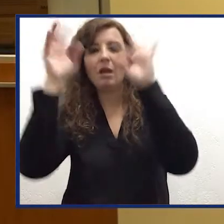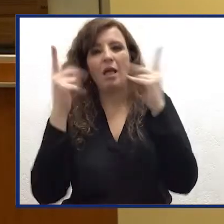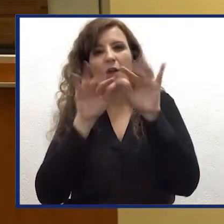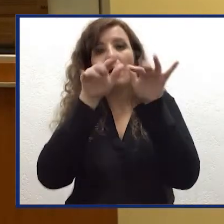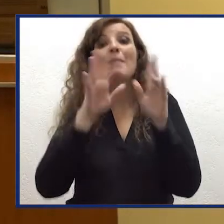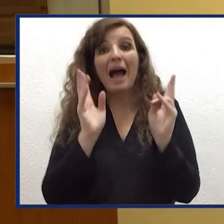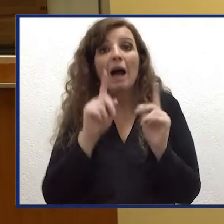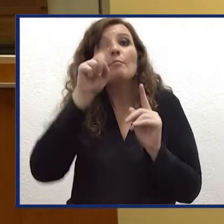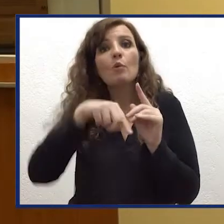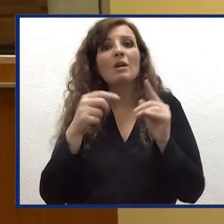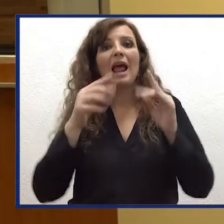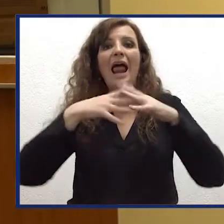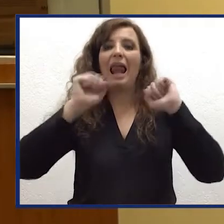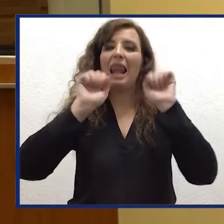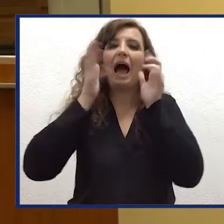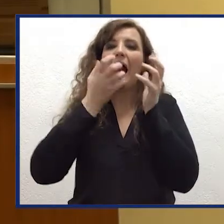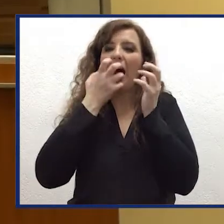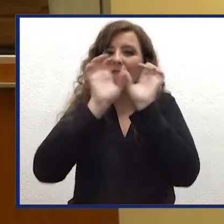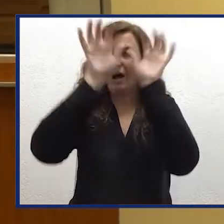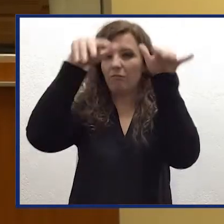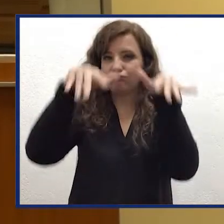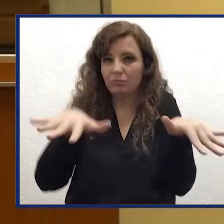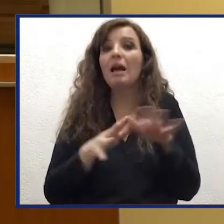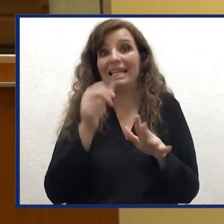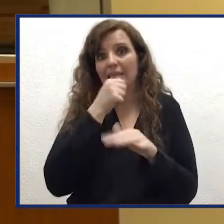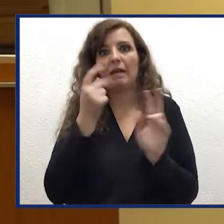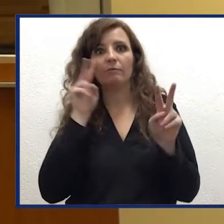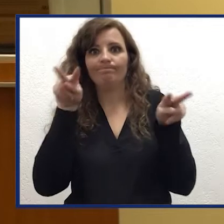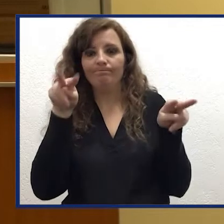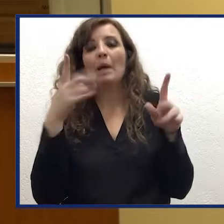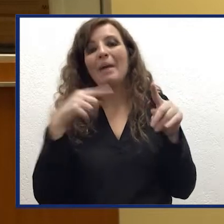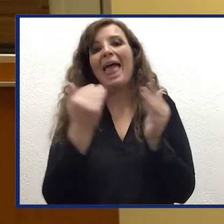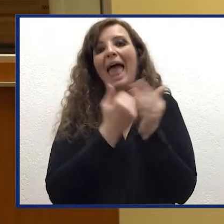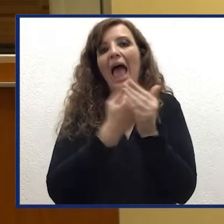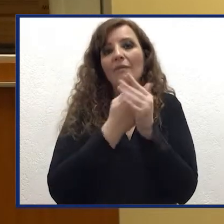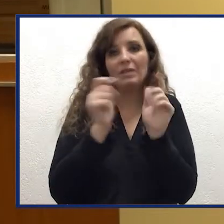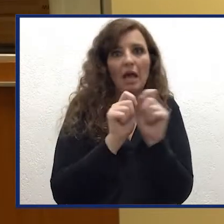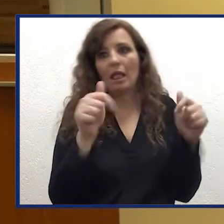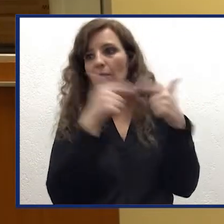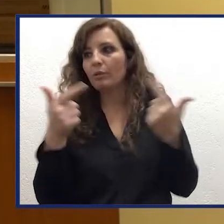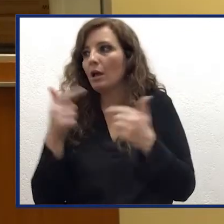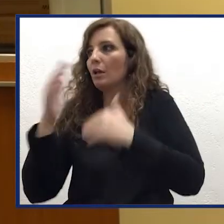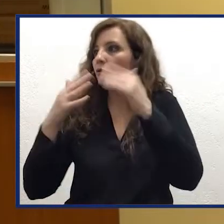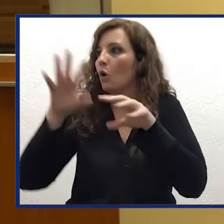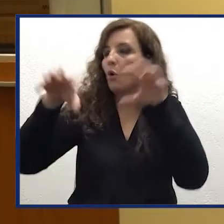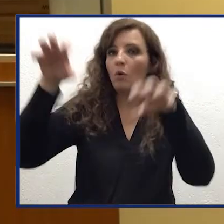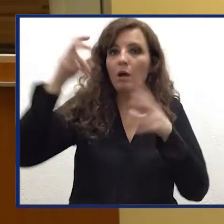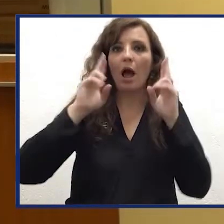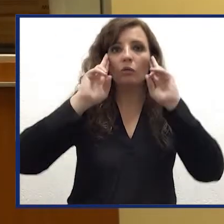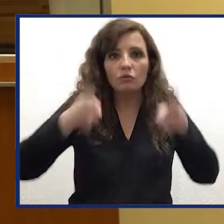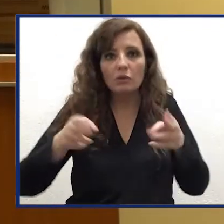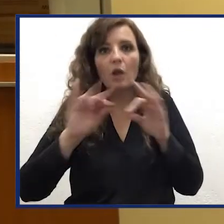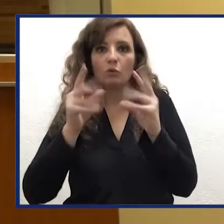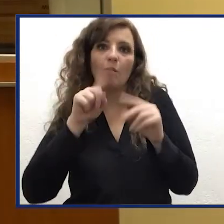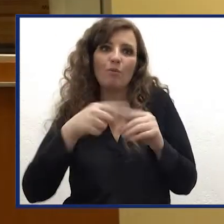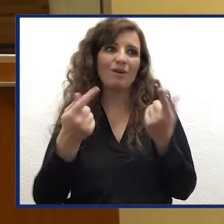piroclastici, anch'esse necessitano di sistemi di monitoraggio adeguati per minimizzare l'impatto sia sulle infrastrutture